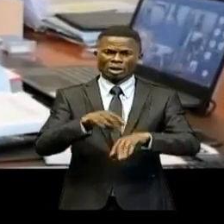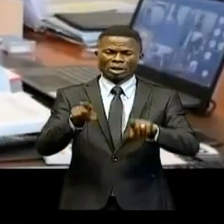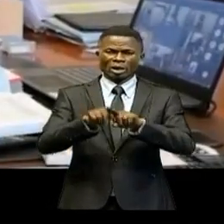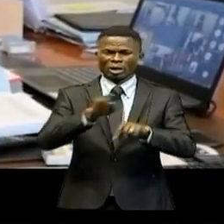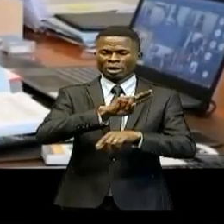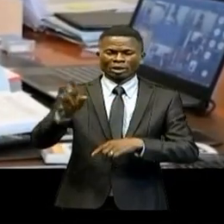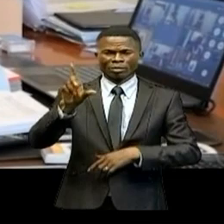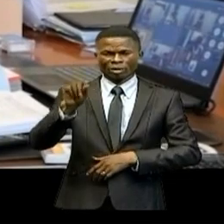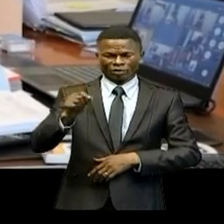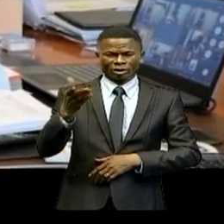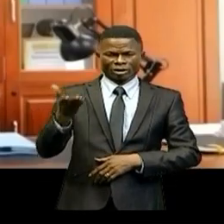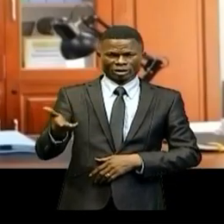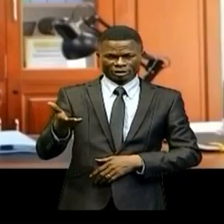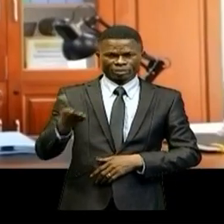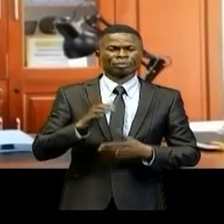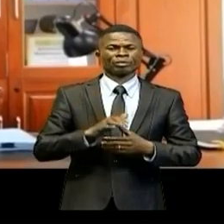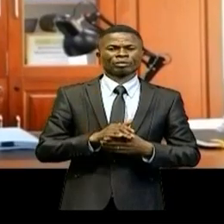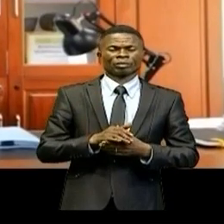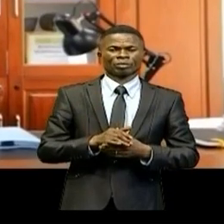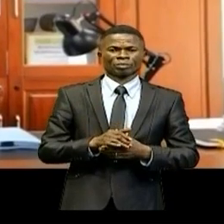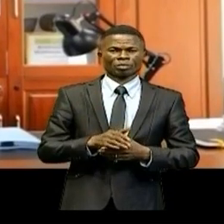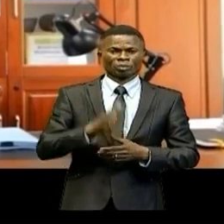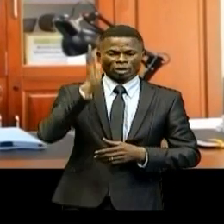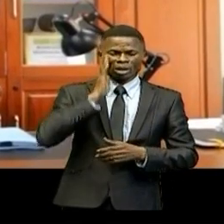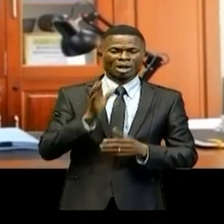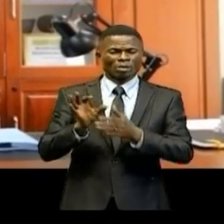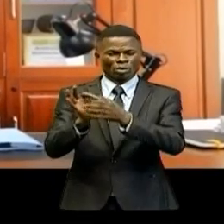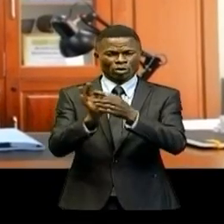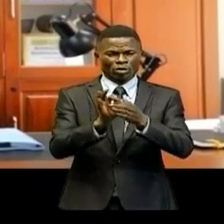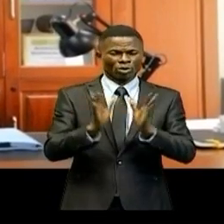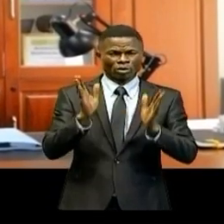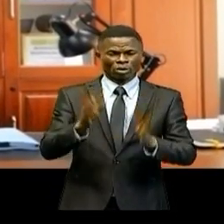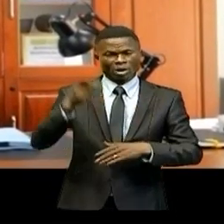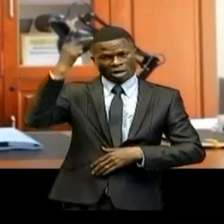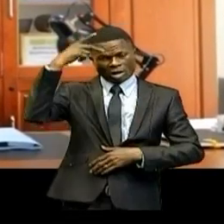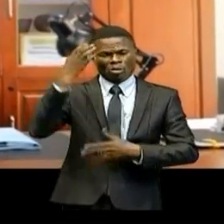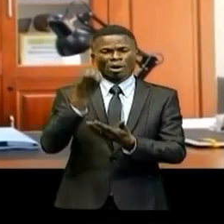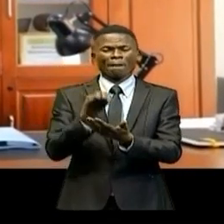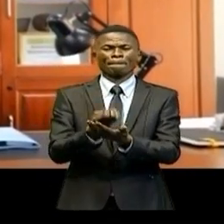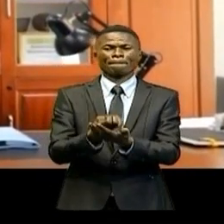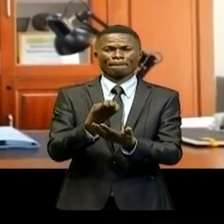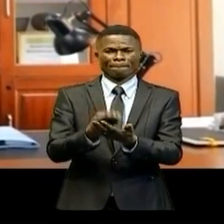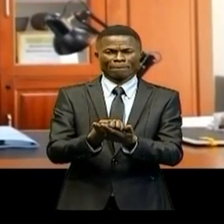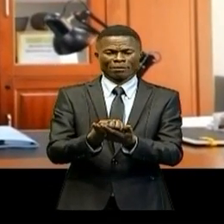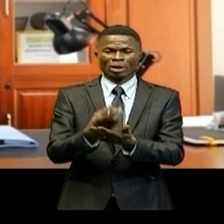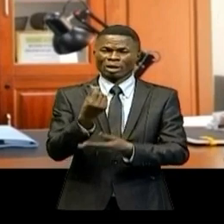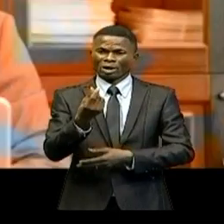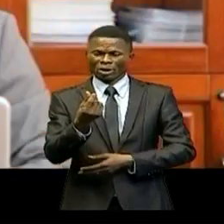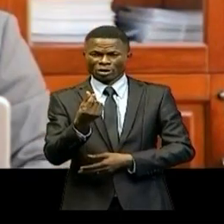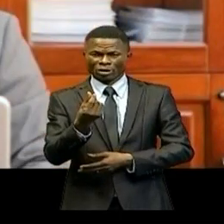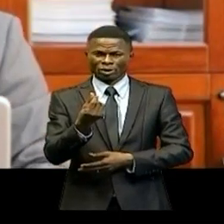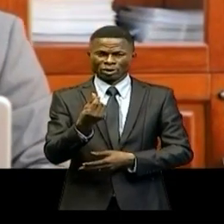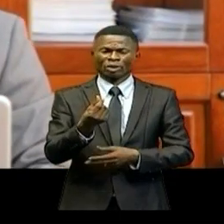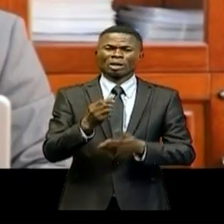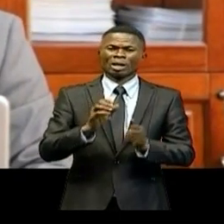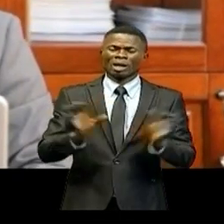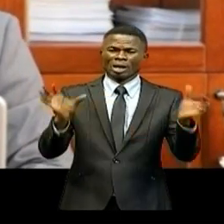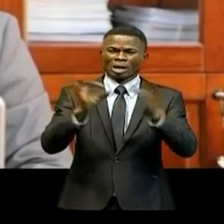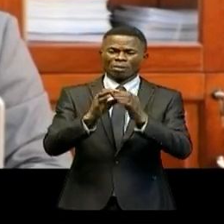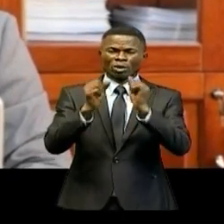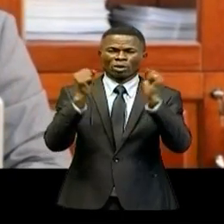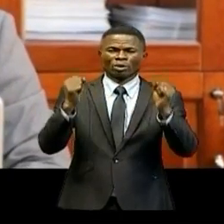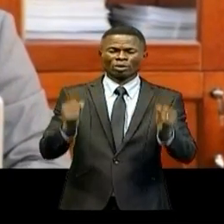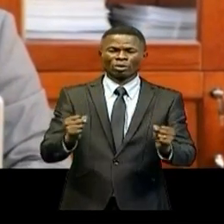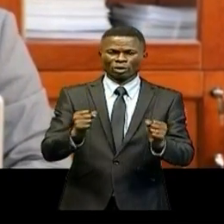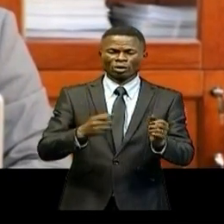2020. La bonne coordination des politiques budgétaires et monétaires a consolidé la stabilité